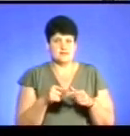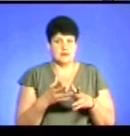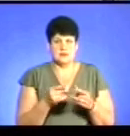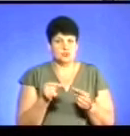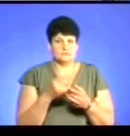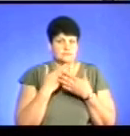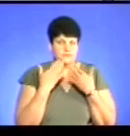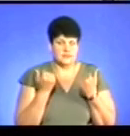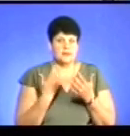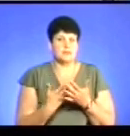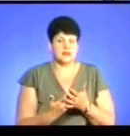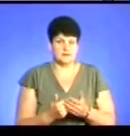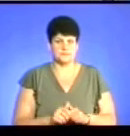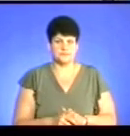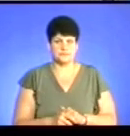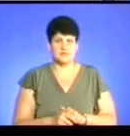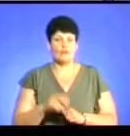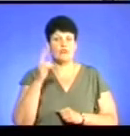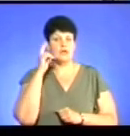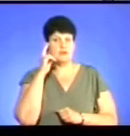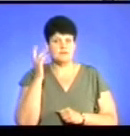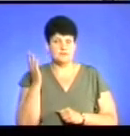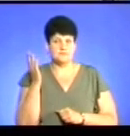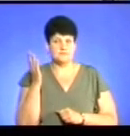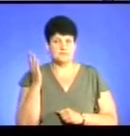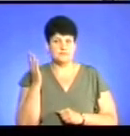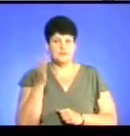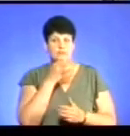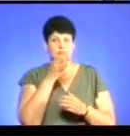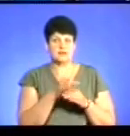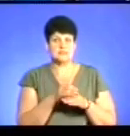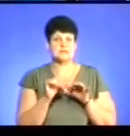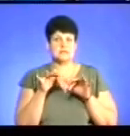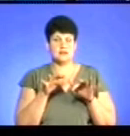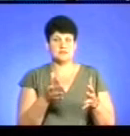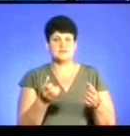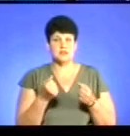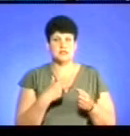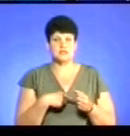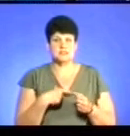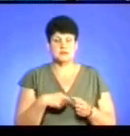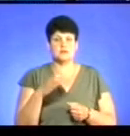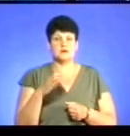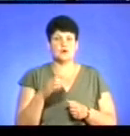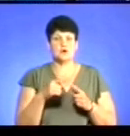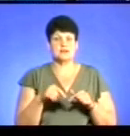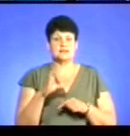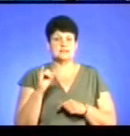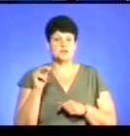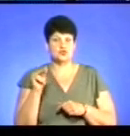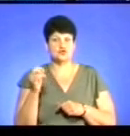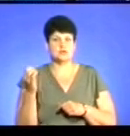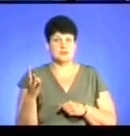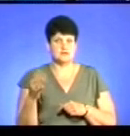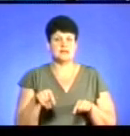Але все ж таки, для прикладу, в Києві відповідальність за напад взяла на себе організація СІ-14. Відповідно,